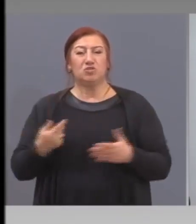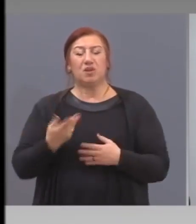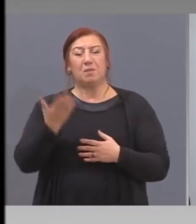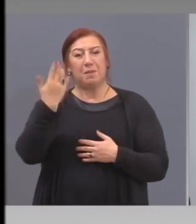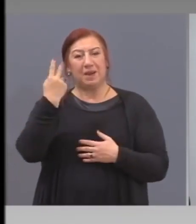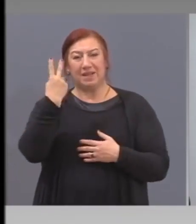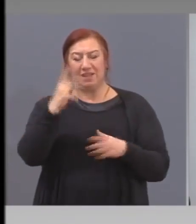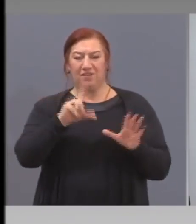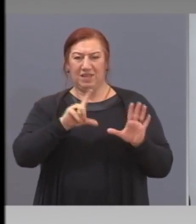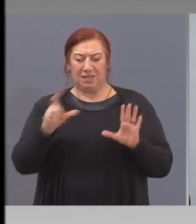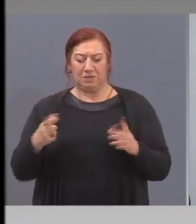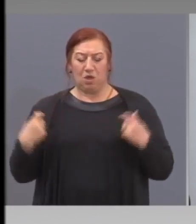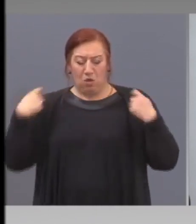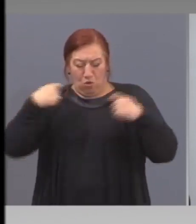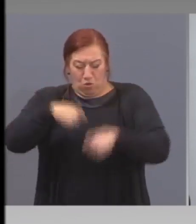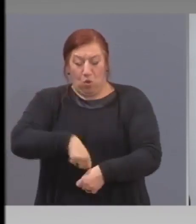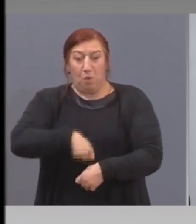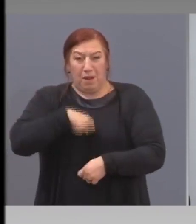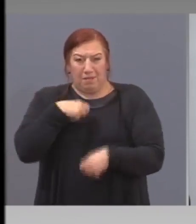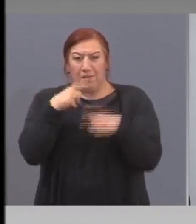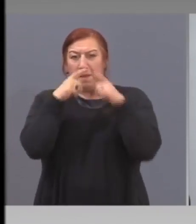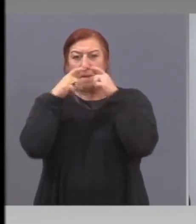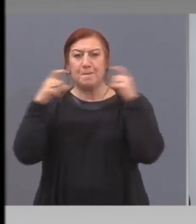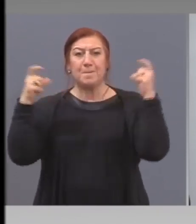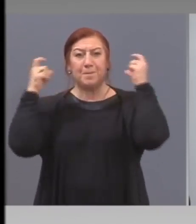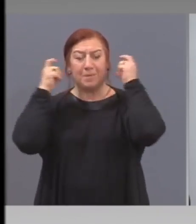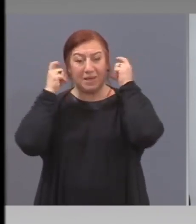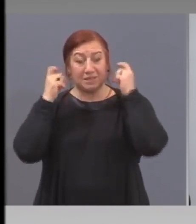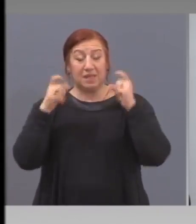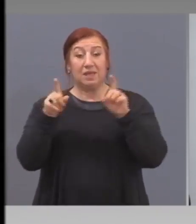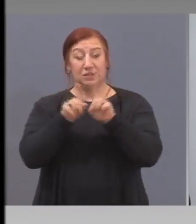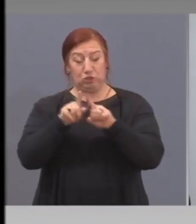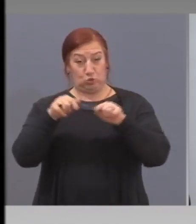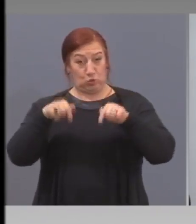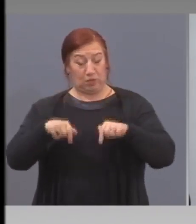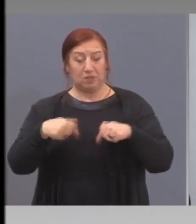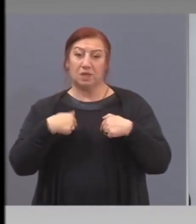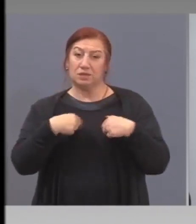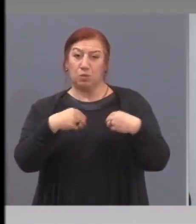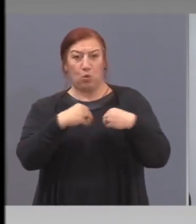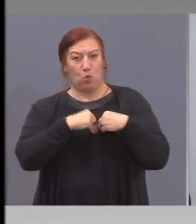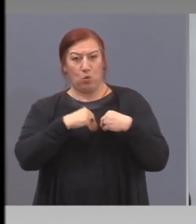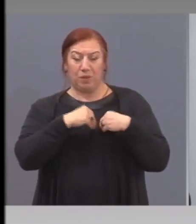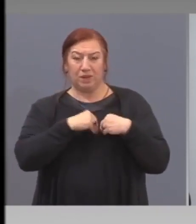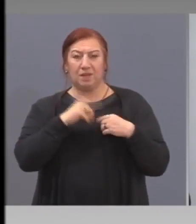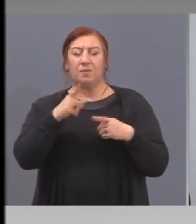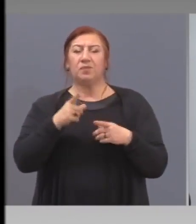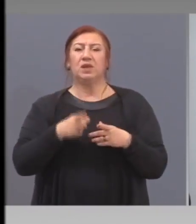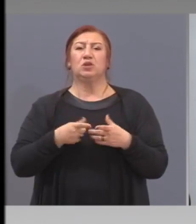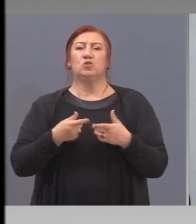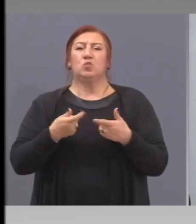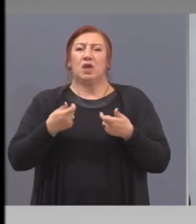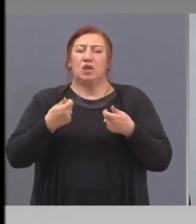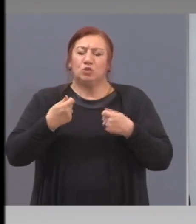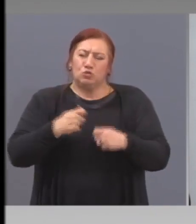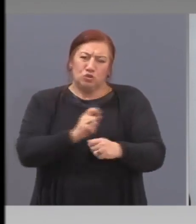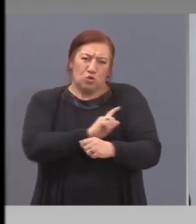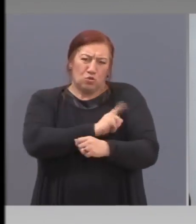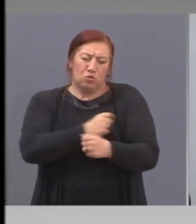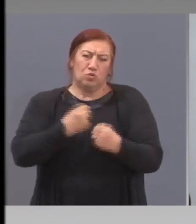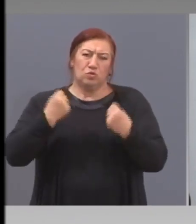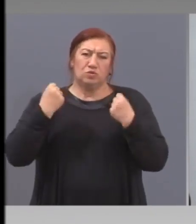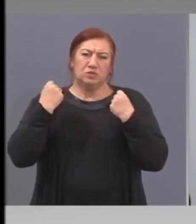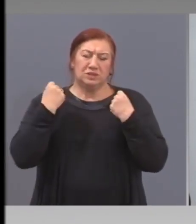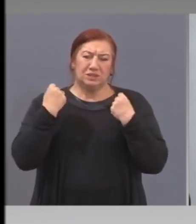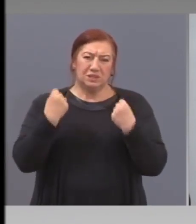Облекла маски. Между другото, днеска и аз съм убеден, тъй като имаме изключително мощен и